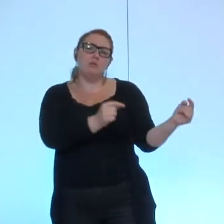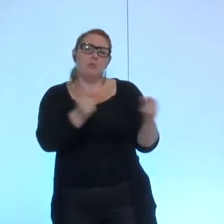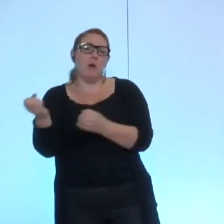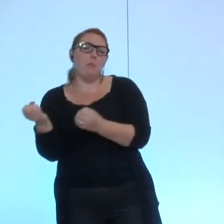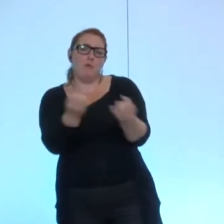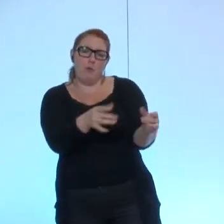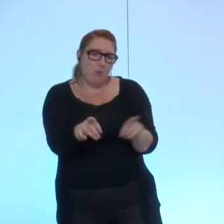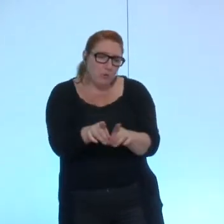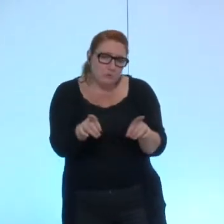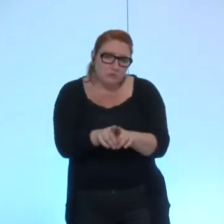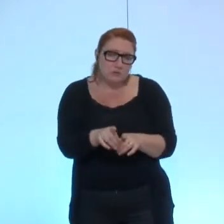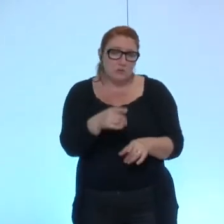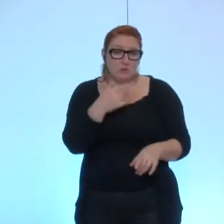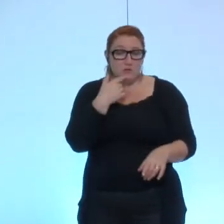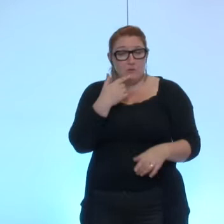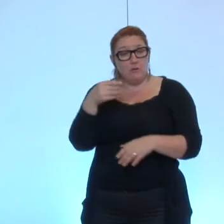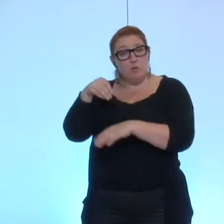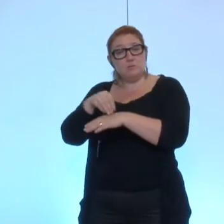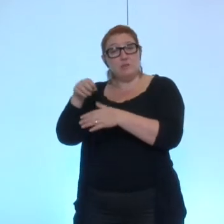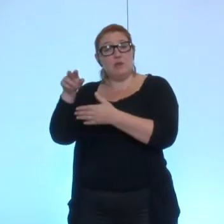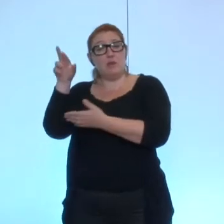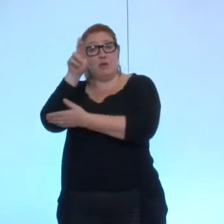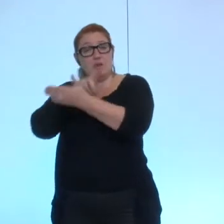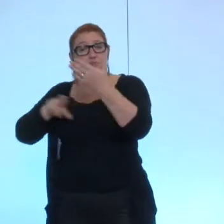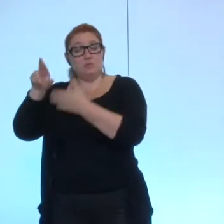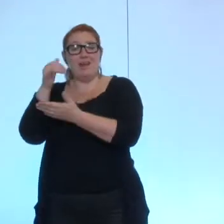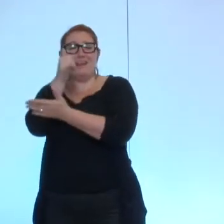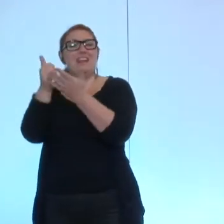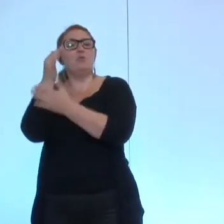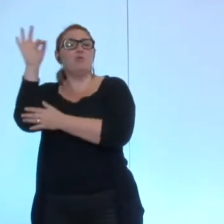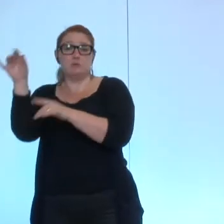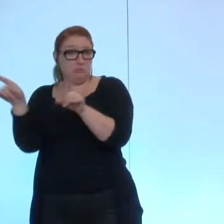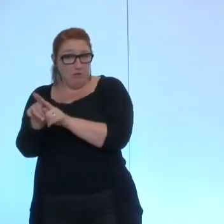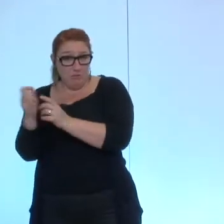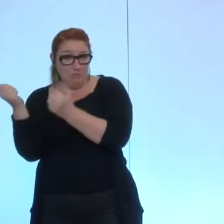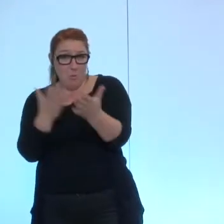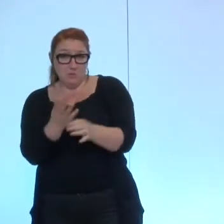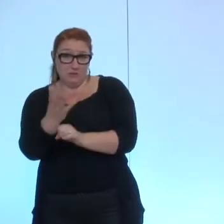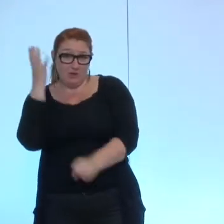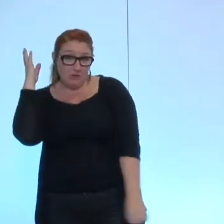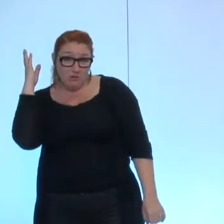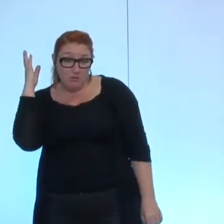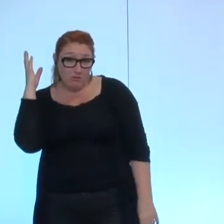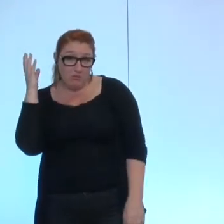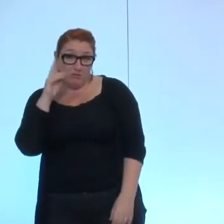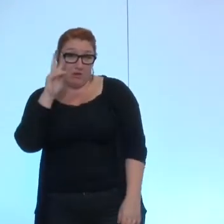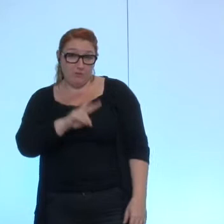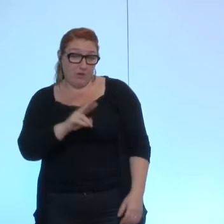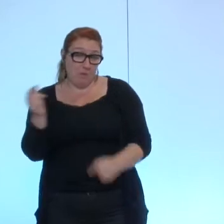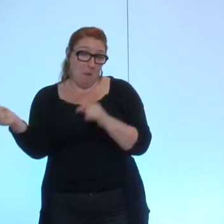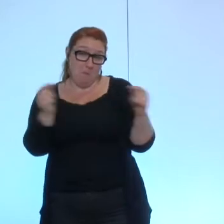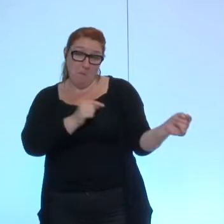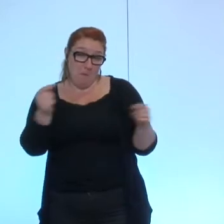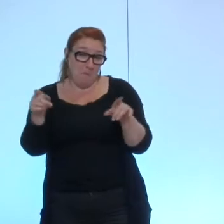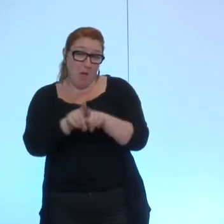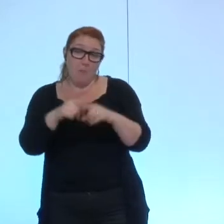qui a été proposé au conseil régional l'île de France dans les mêmes conditions il y a de cela quatre ans et ça a fait ce même tollé avec le